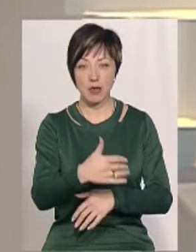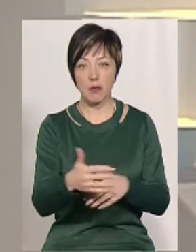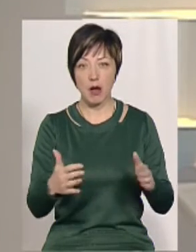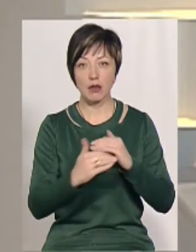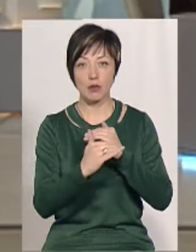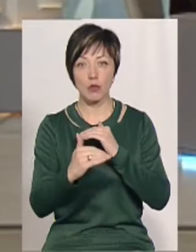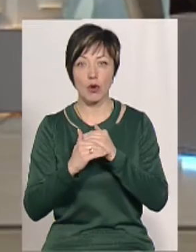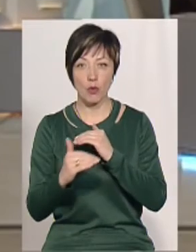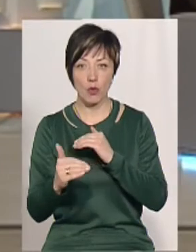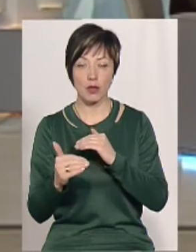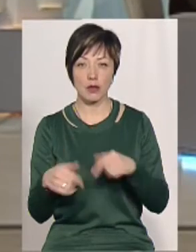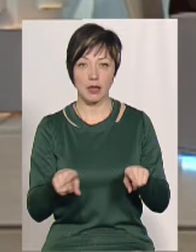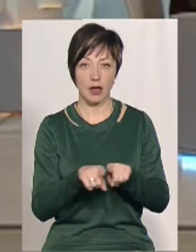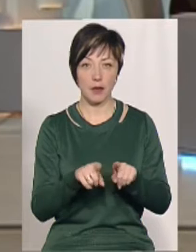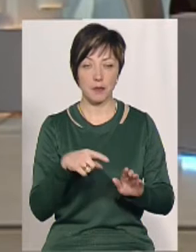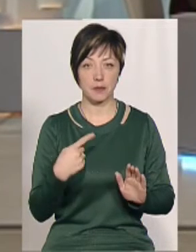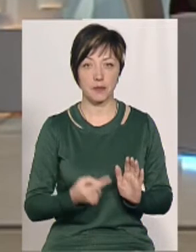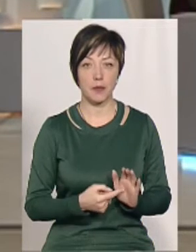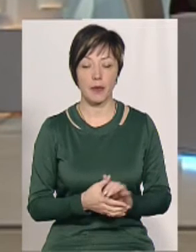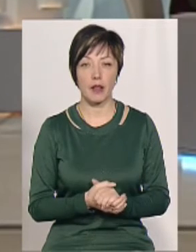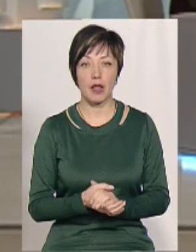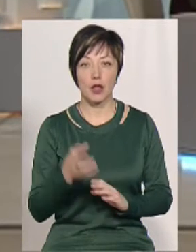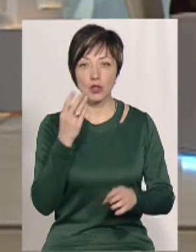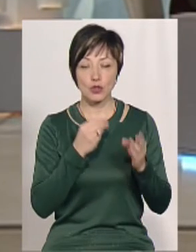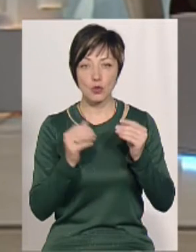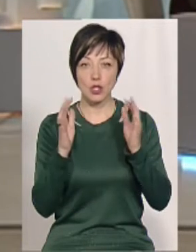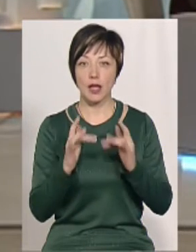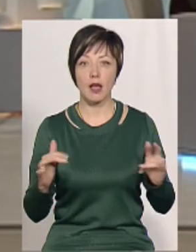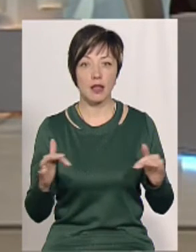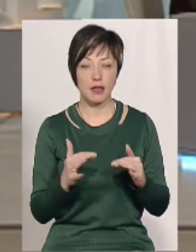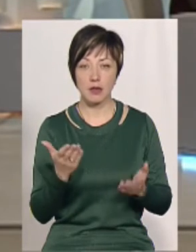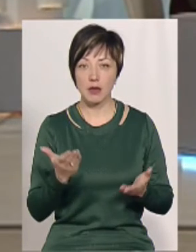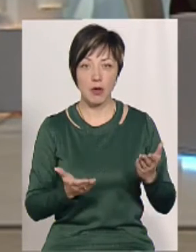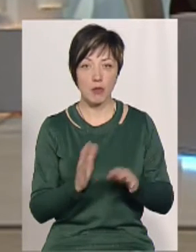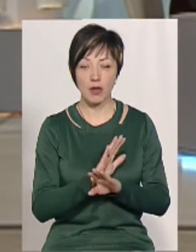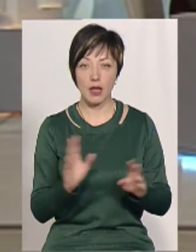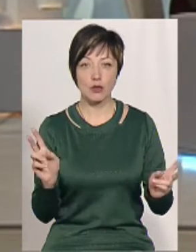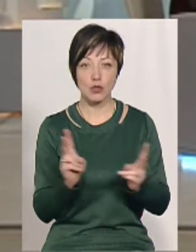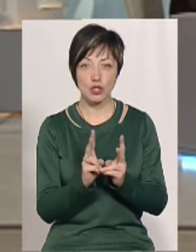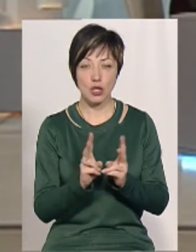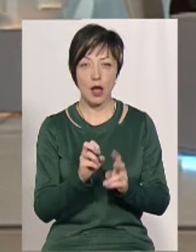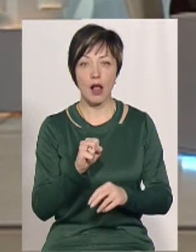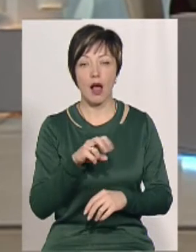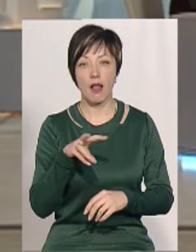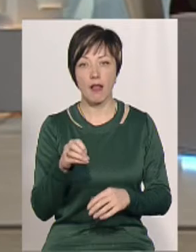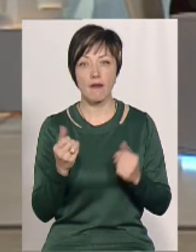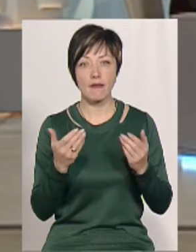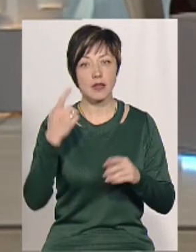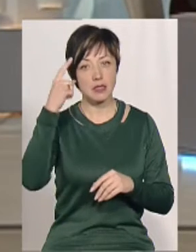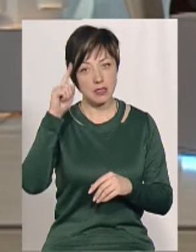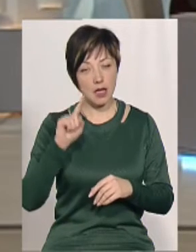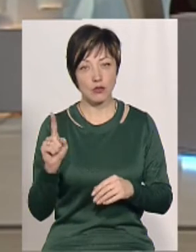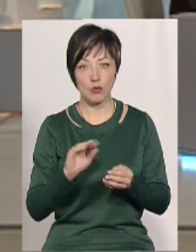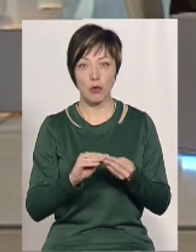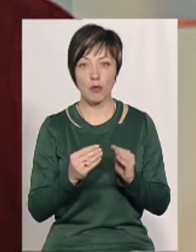чи на полігоні? Ну, штучних ялинок, мабуть, що не зустрічали, але ви знаєте, що